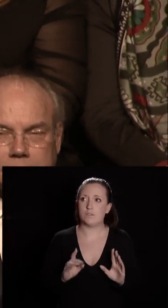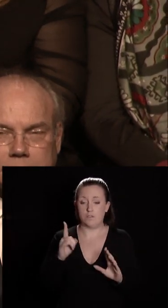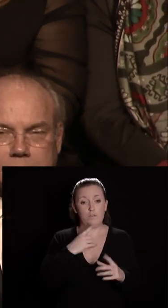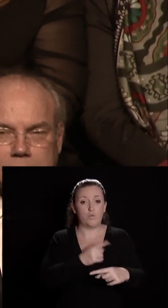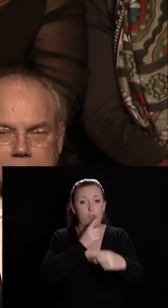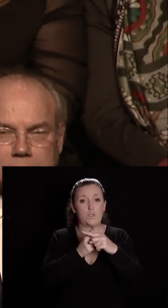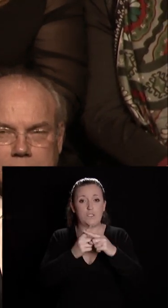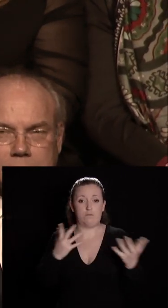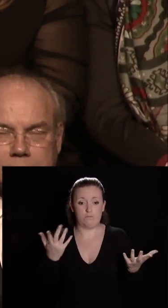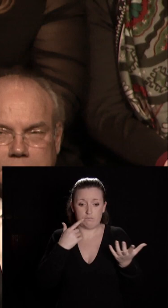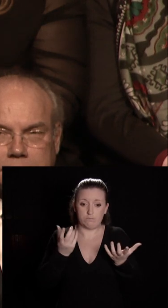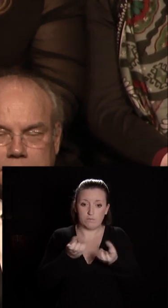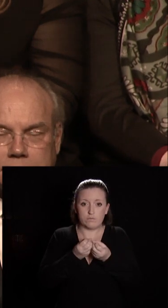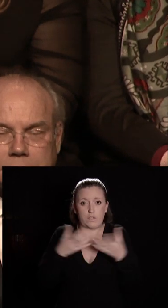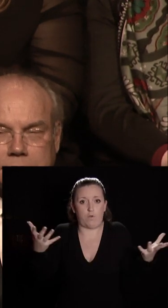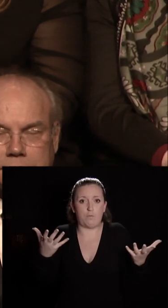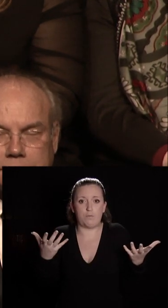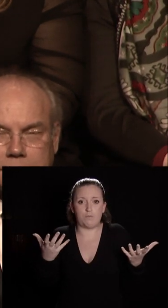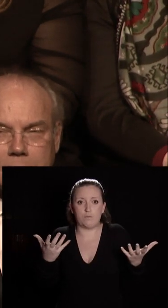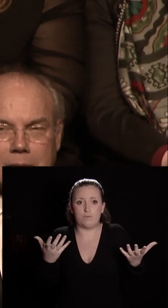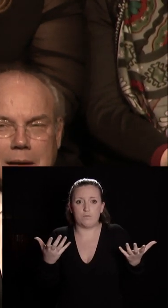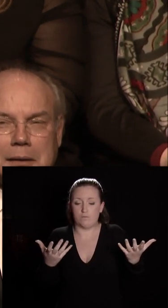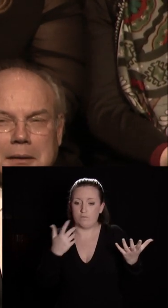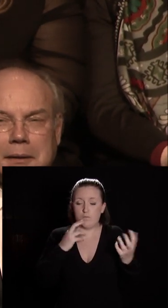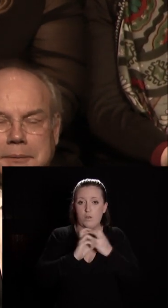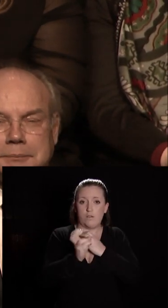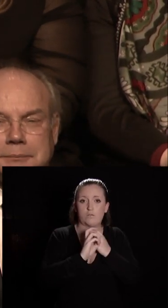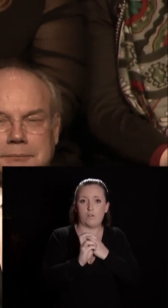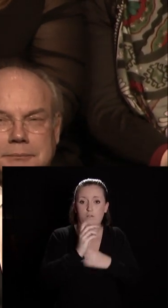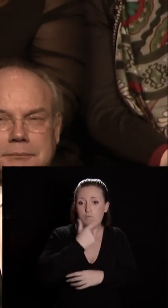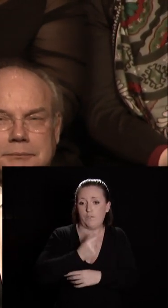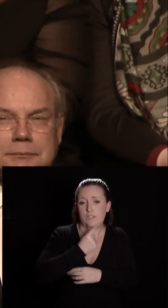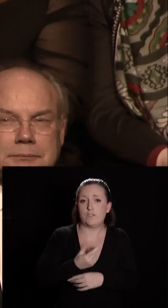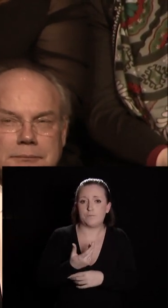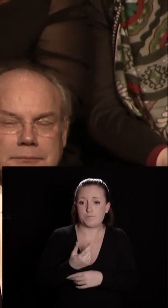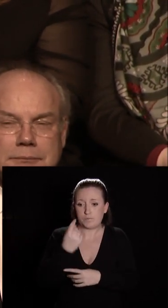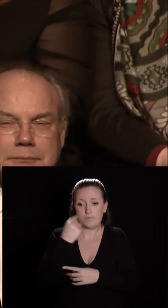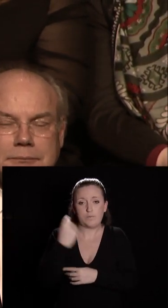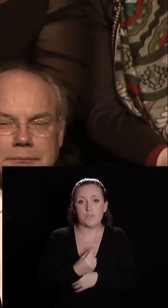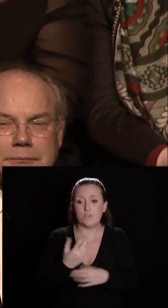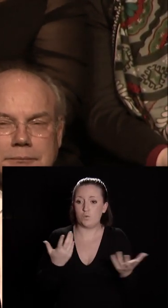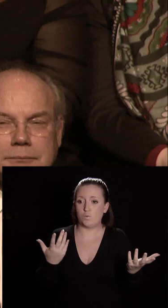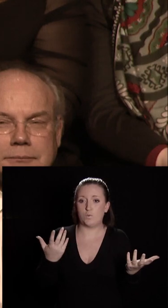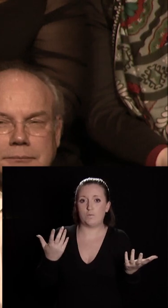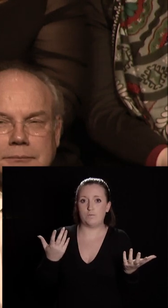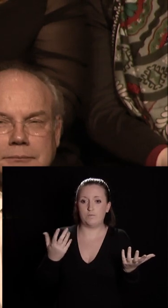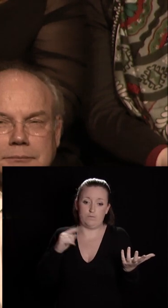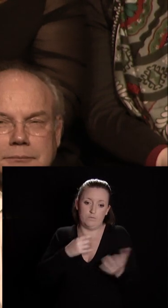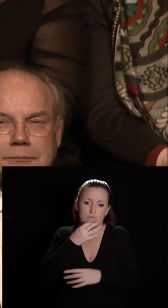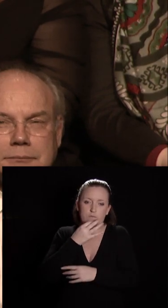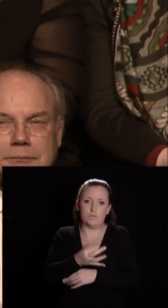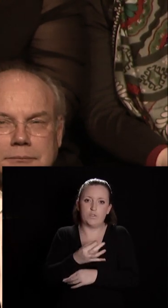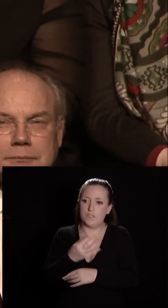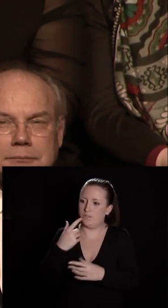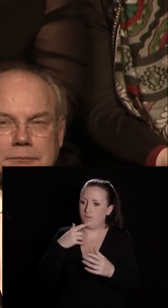favorise le développement de l'utilisation des transports en commun. A Dijon il faut le dire la part de la